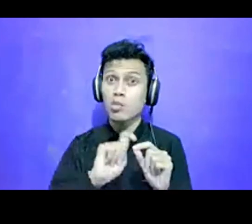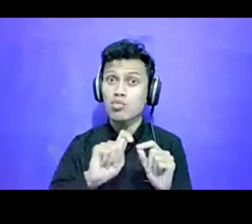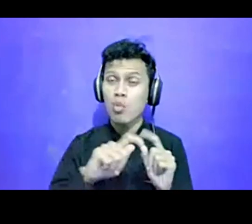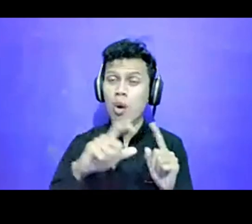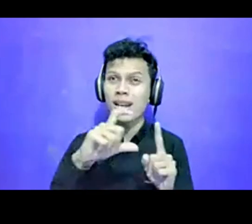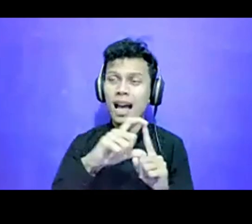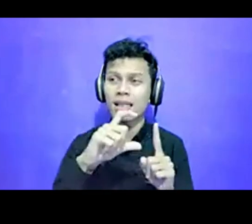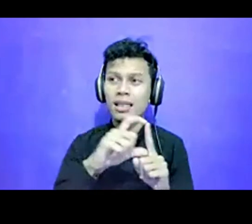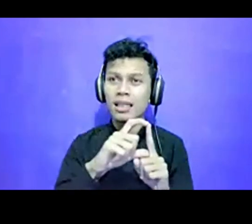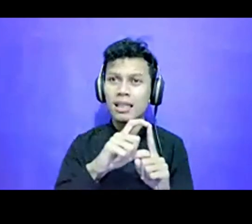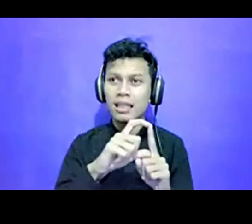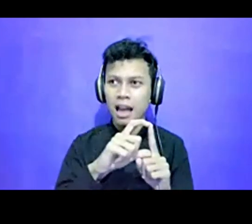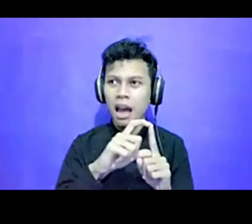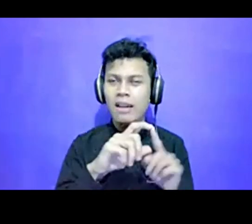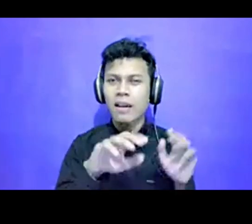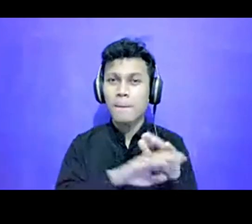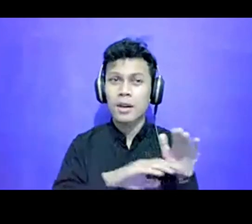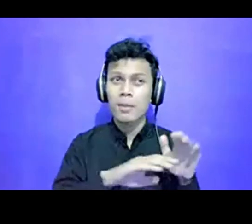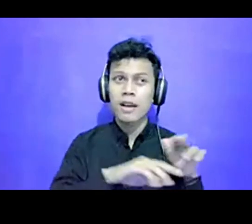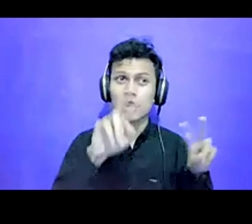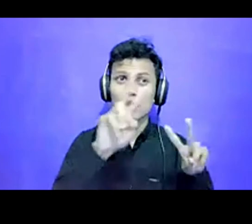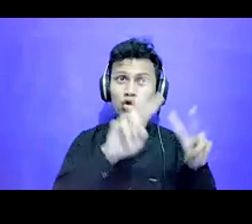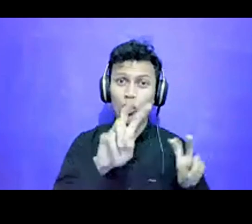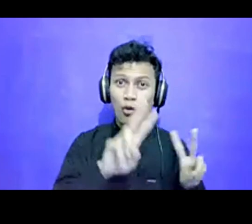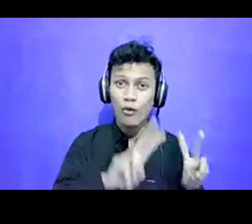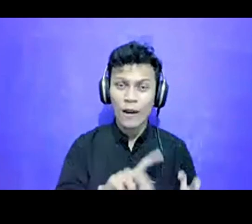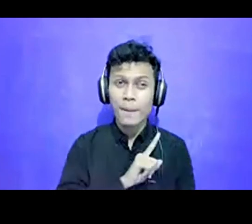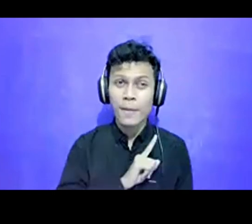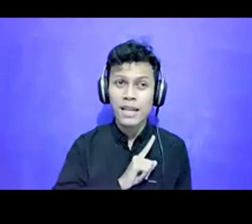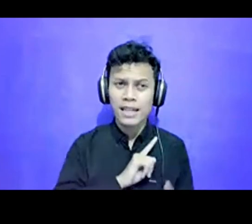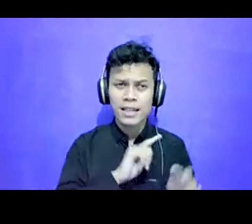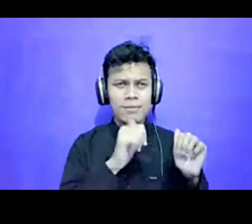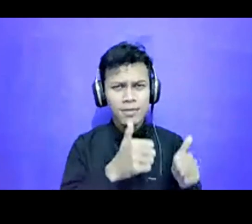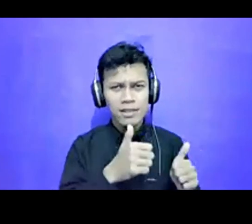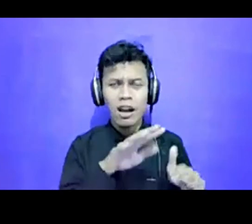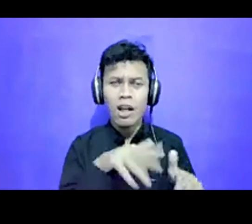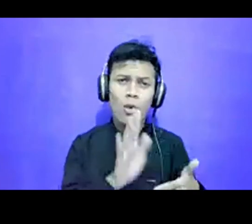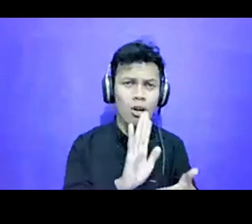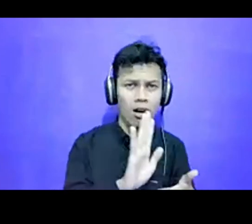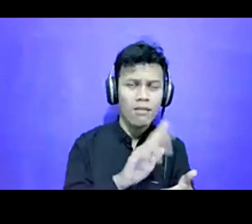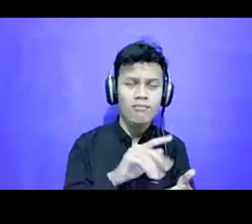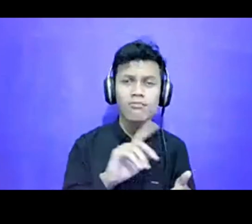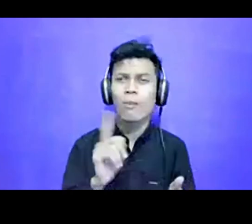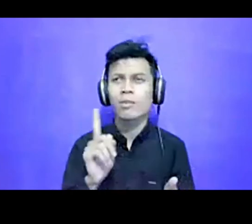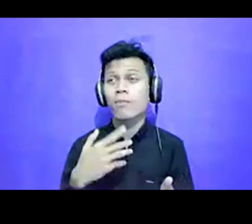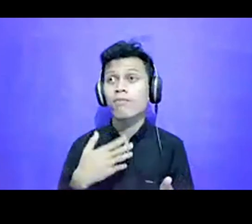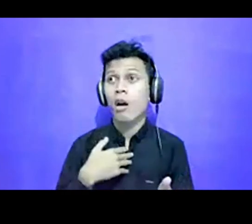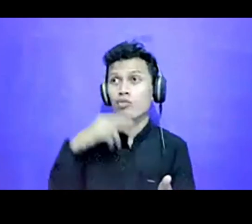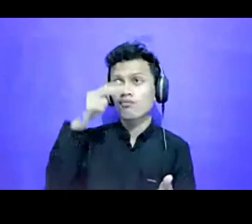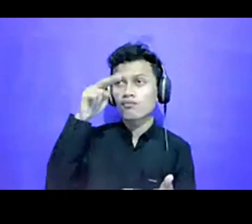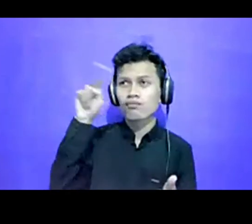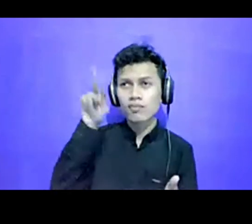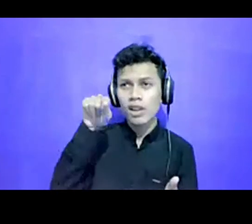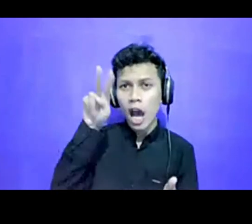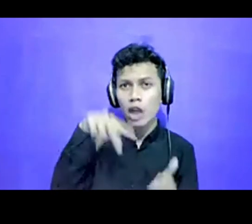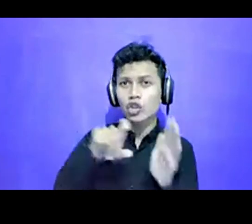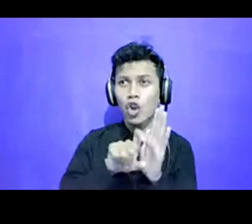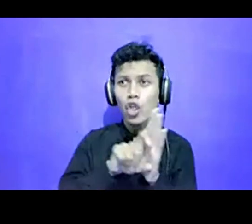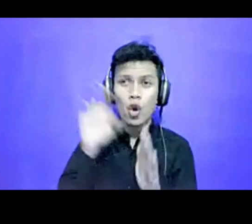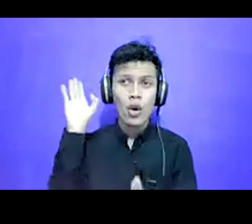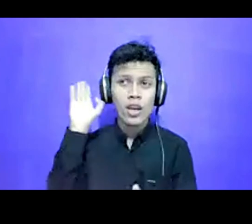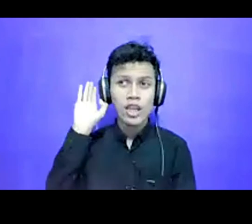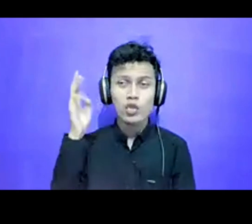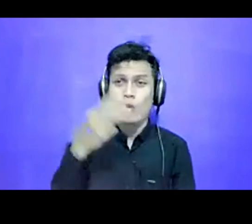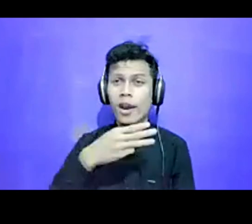data, yang berposes survive, survive mandiri gitu ya, Mas. Soalnya kan, kalau saya amatikan, misalnya, kayak isu ekonomi